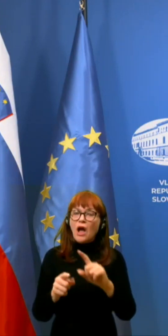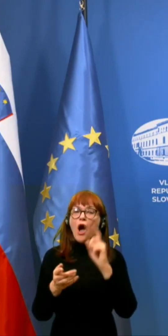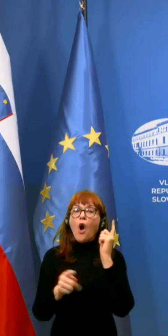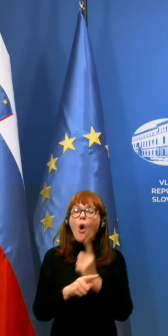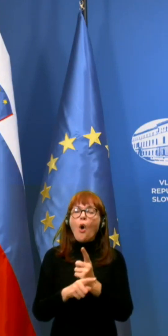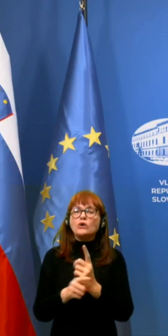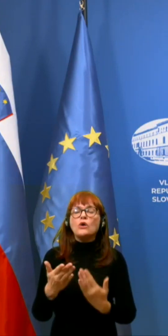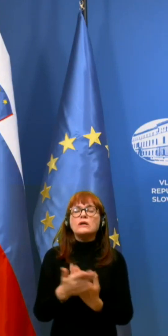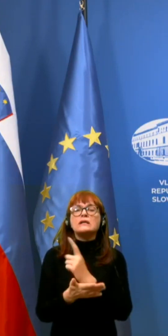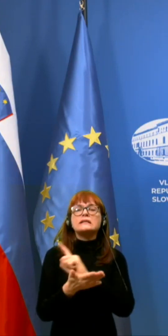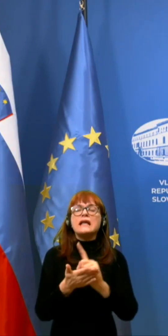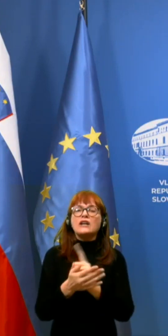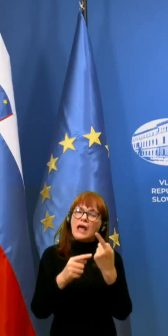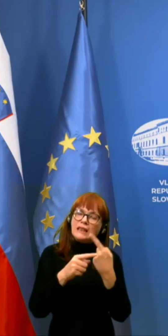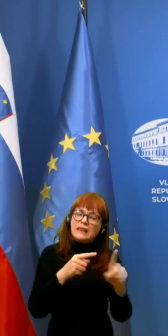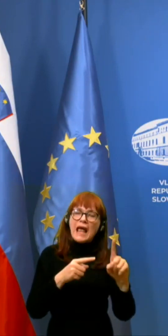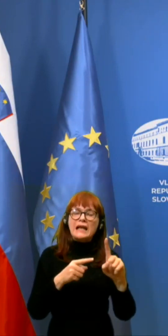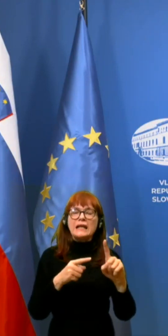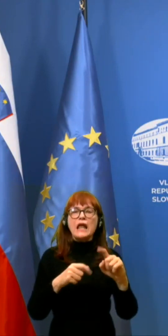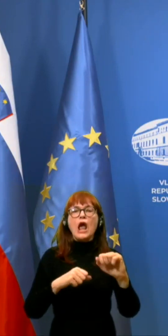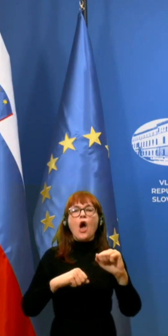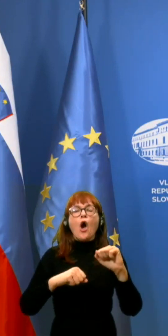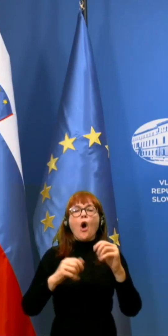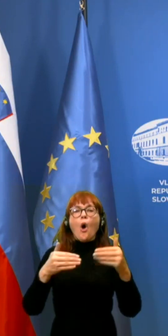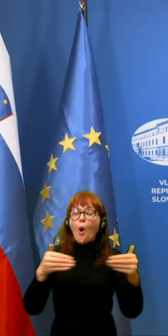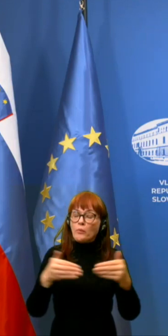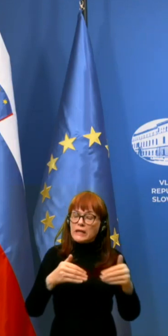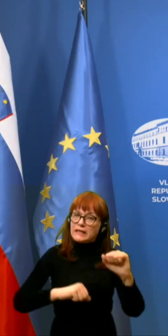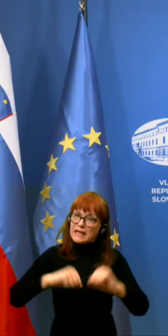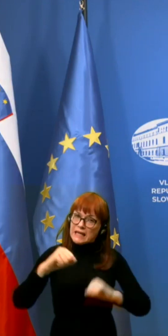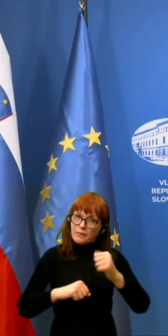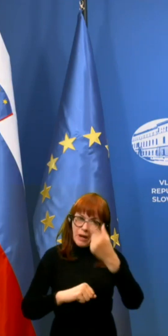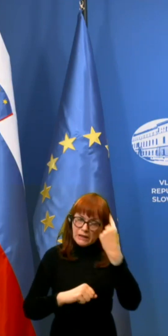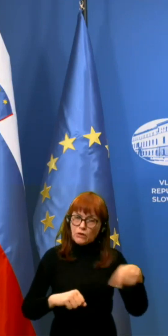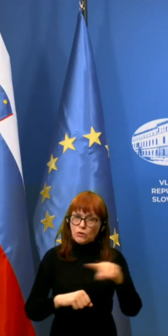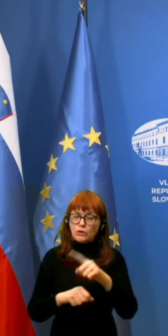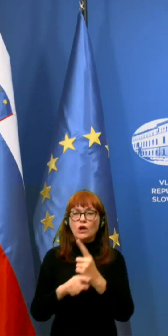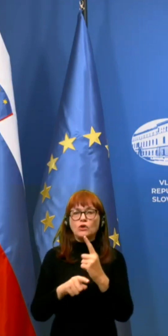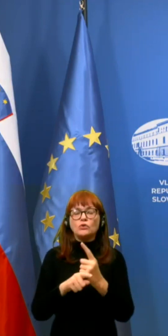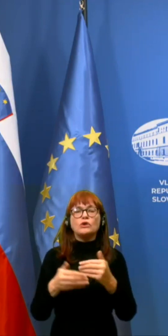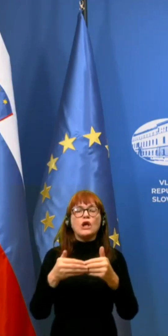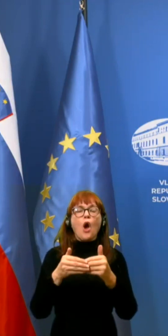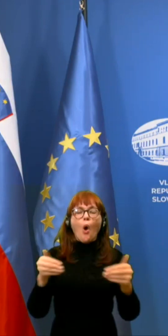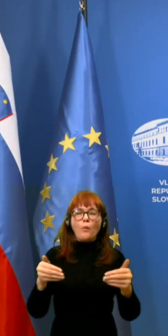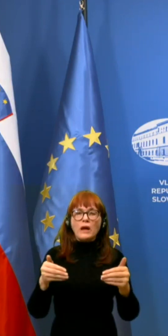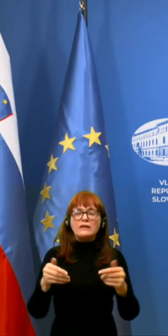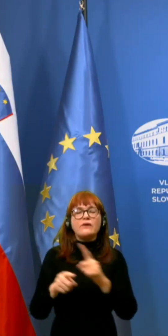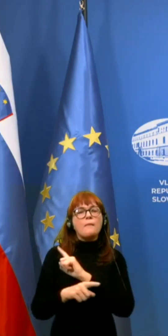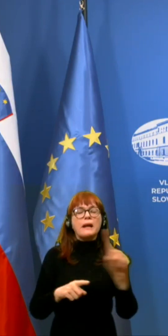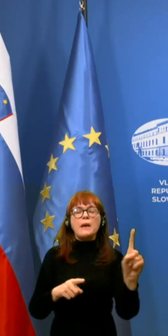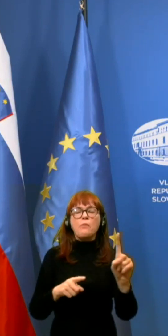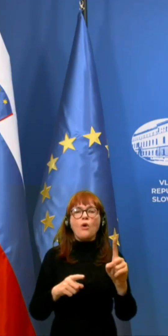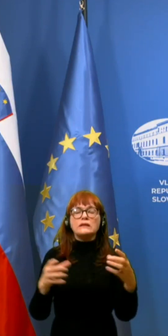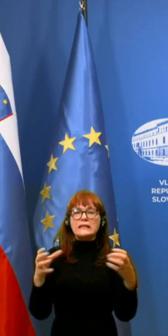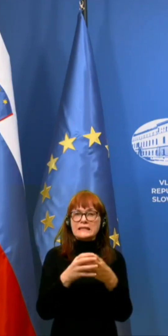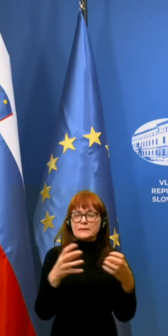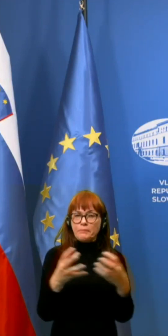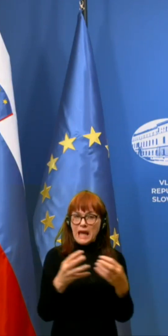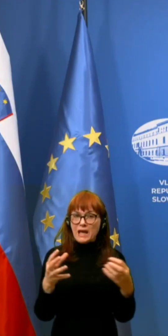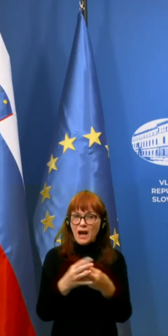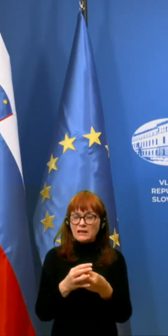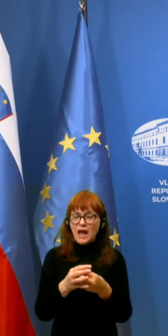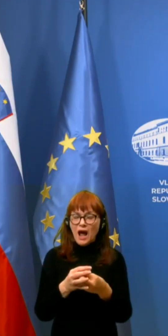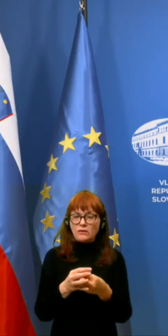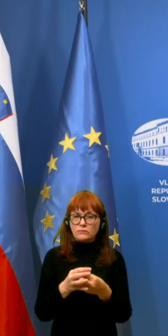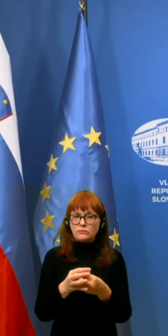za časni delni omejitvi gibanja ljudi in omejitvi oziroma prepovedi zbiranja ljudi zaradi preprečevanja okužb